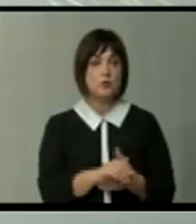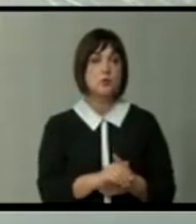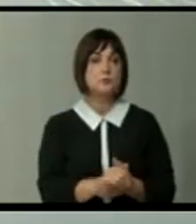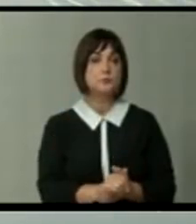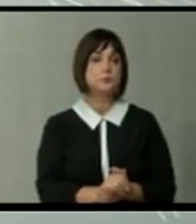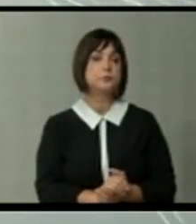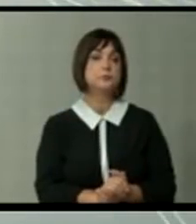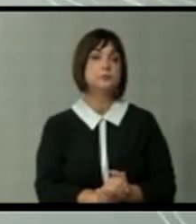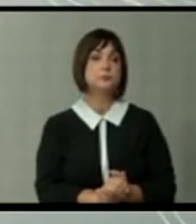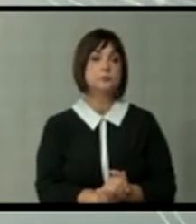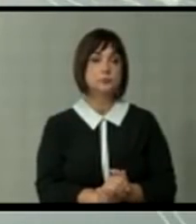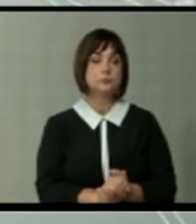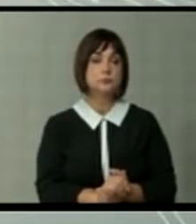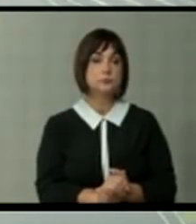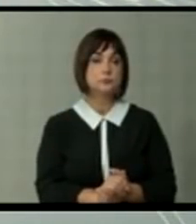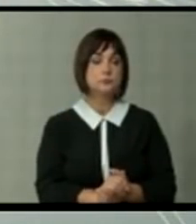се зборуваше.